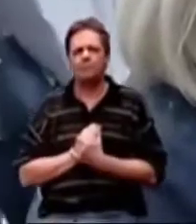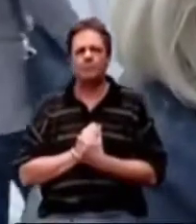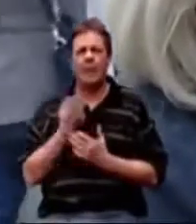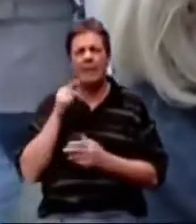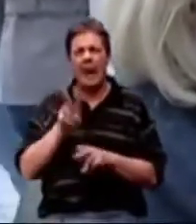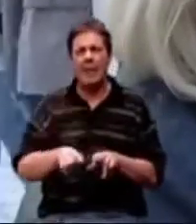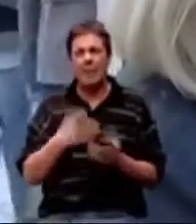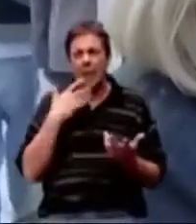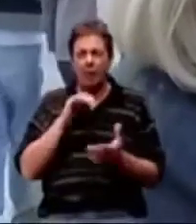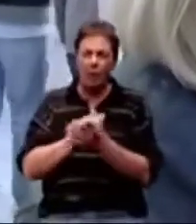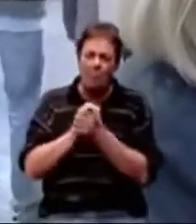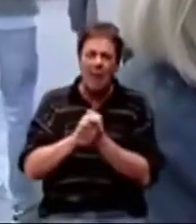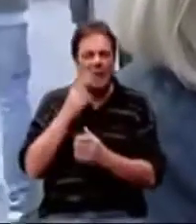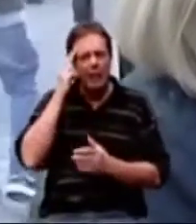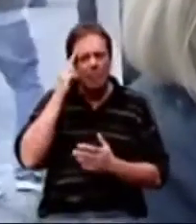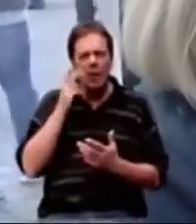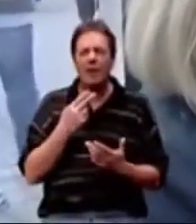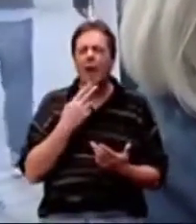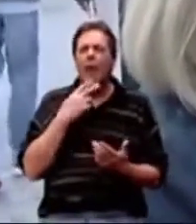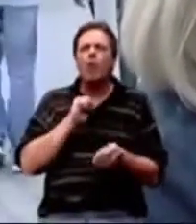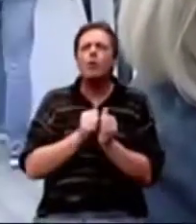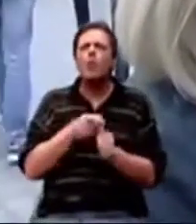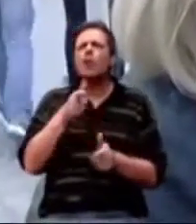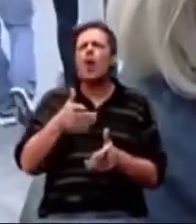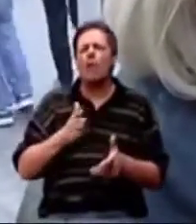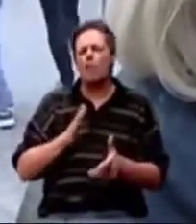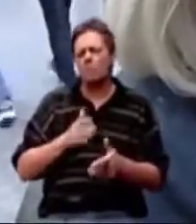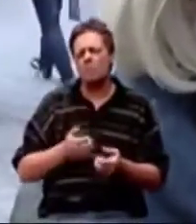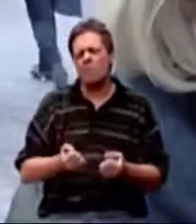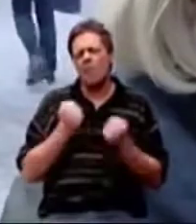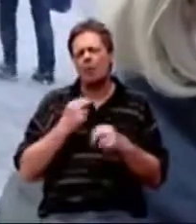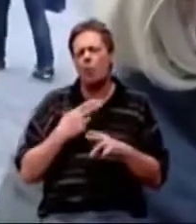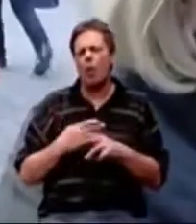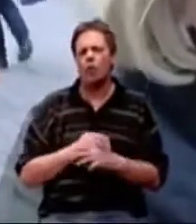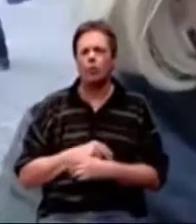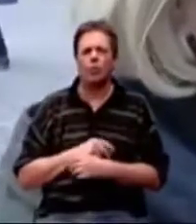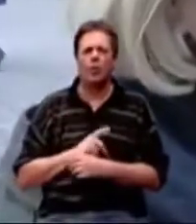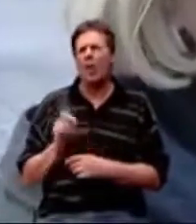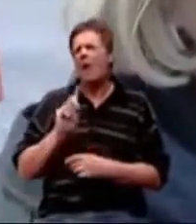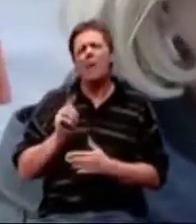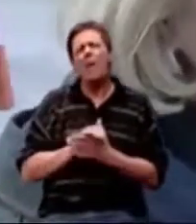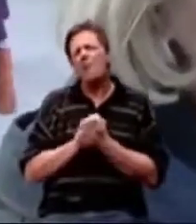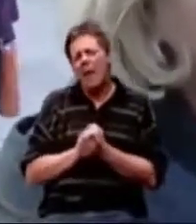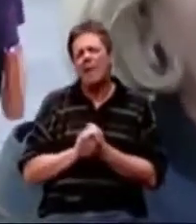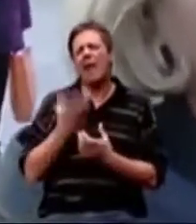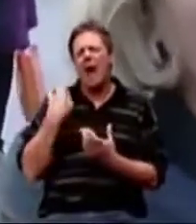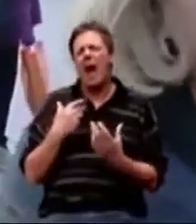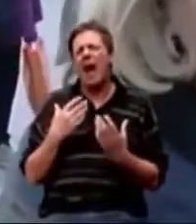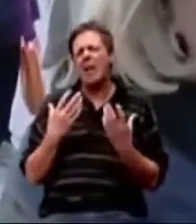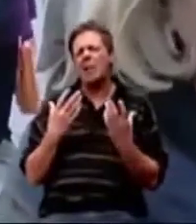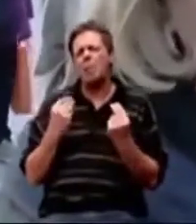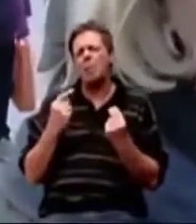nekoga prijatelja, poznanika, tko se bori s ovom opakovom bolestu? Pa ne baš prijatelja, ali puno znam